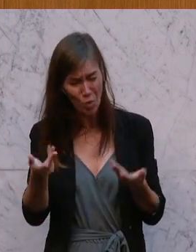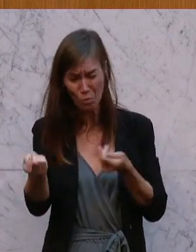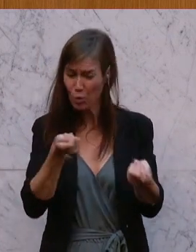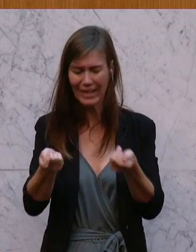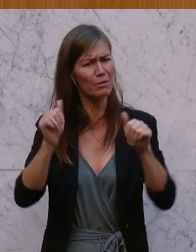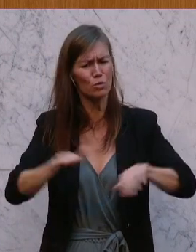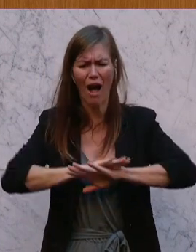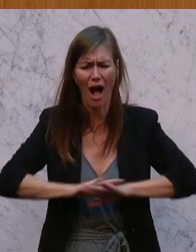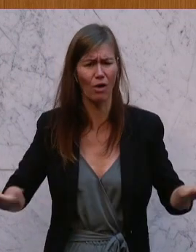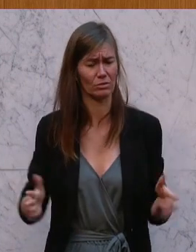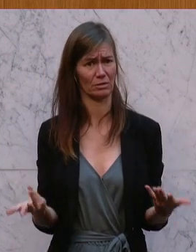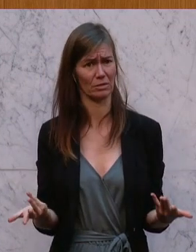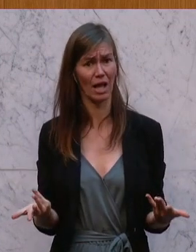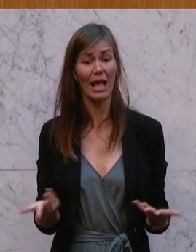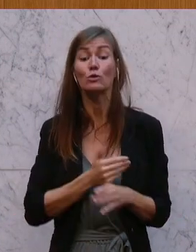viel zu wenig machen.